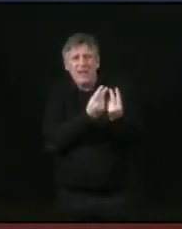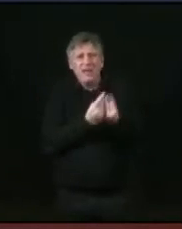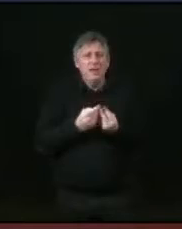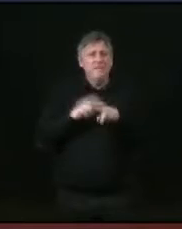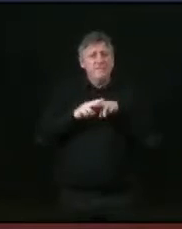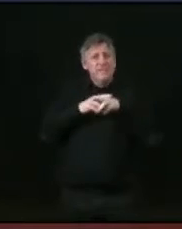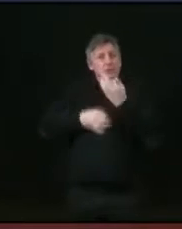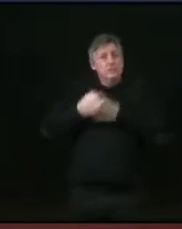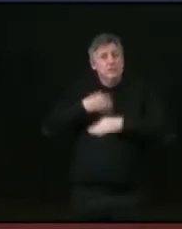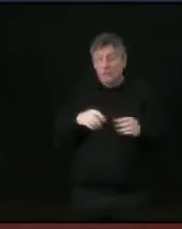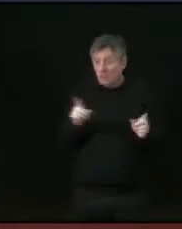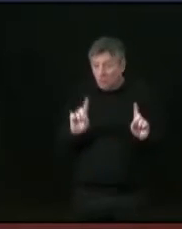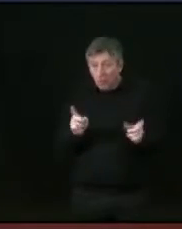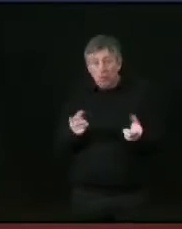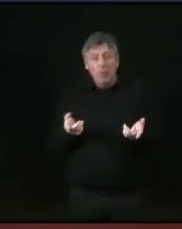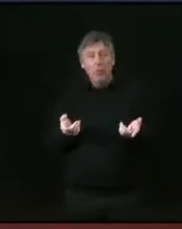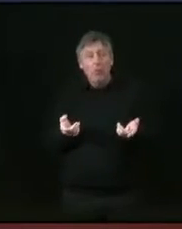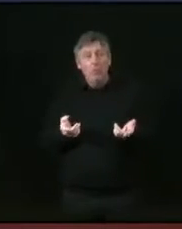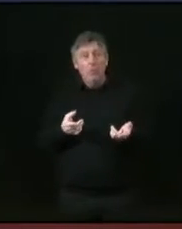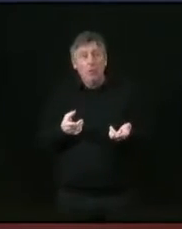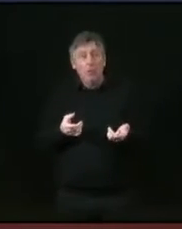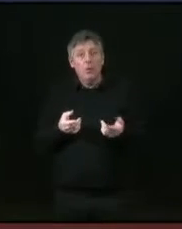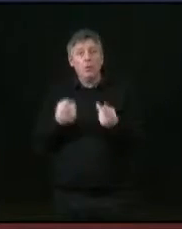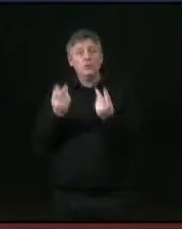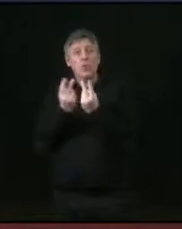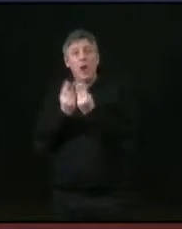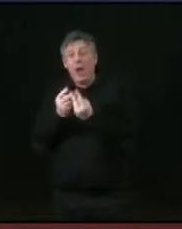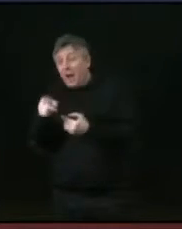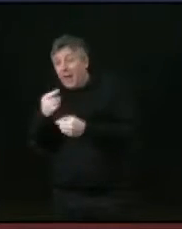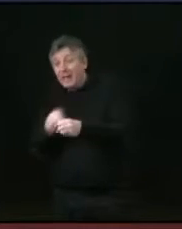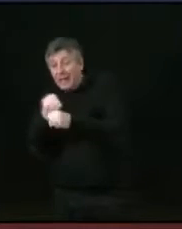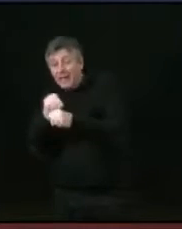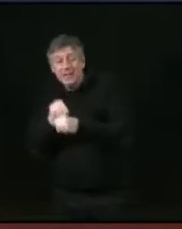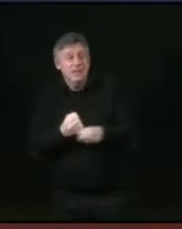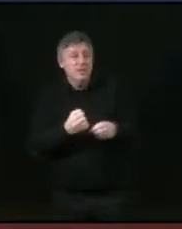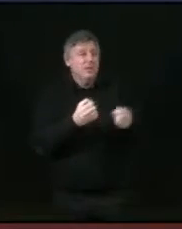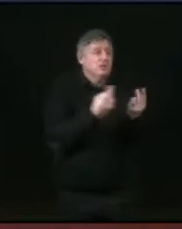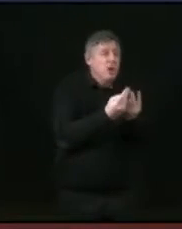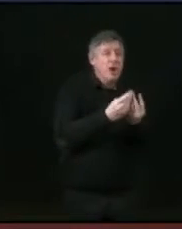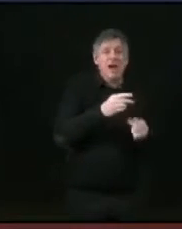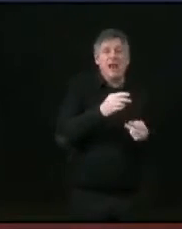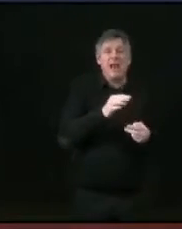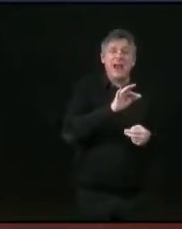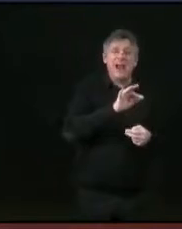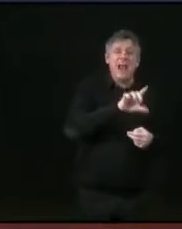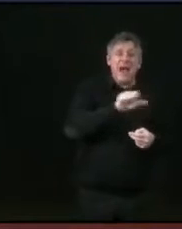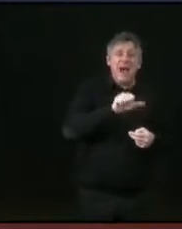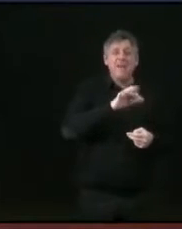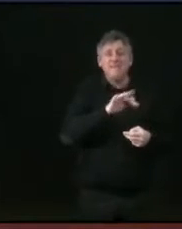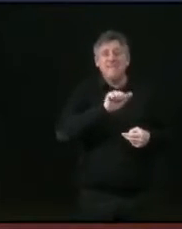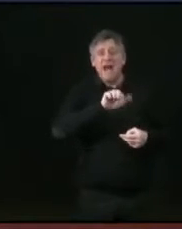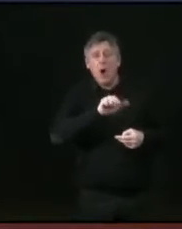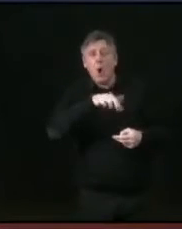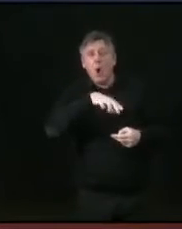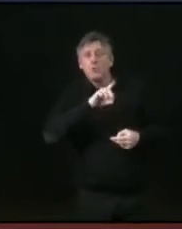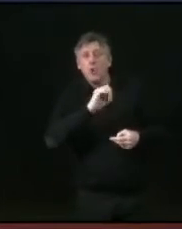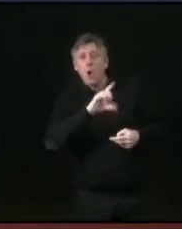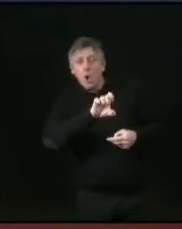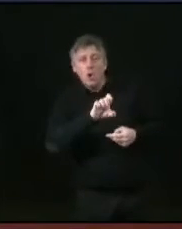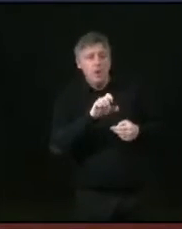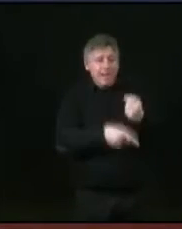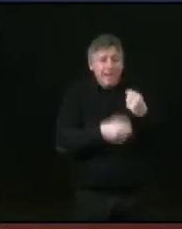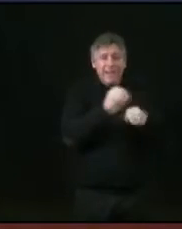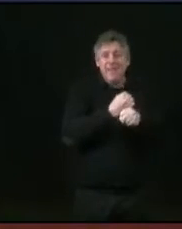on ne me dit jamais que c'est bien d'avoir fait le square Martinondet, c'est bien d'avoir fait le square La Farandelle, C'est bien d'avoir fait ce nouvel